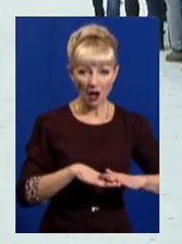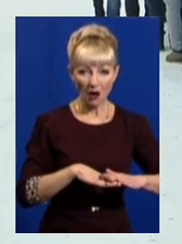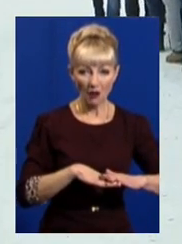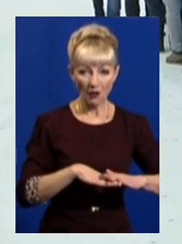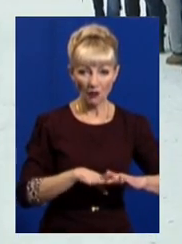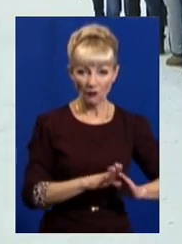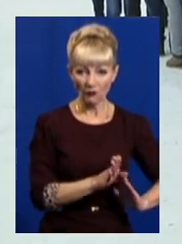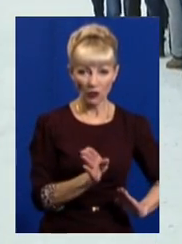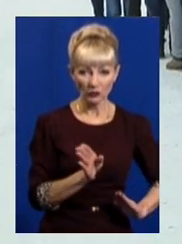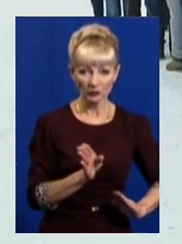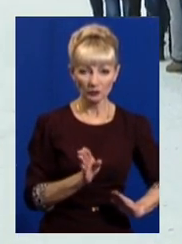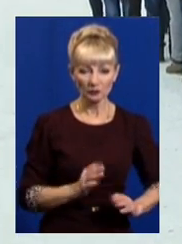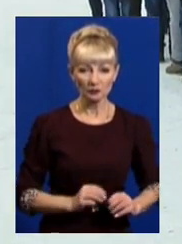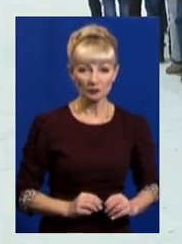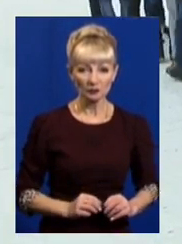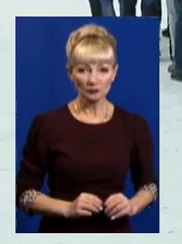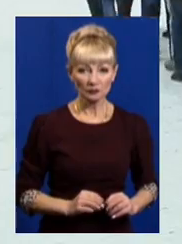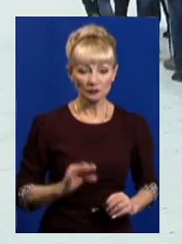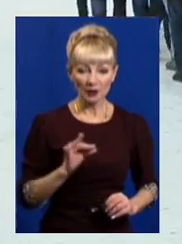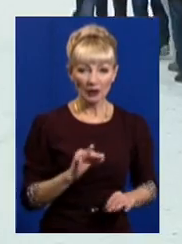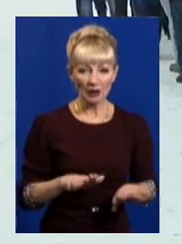правче перед кроком руч.